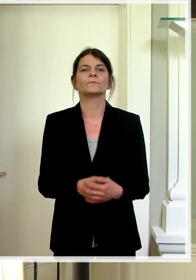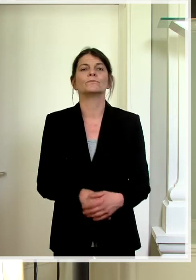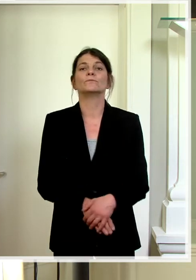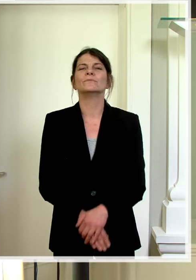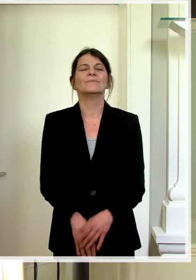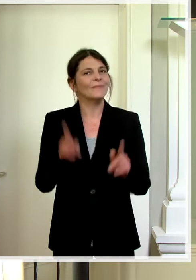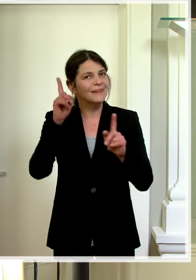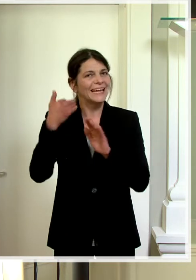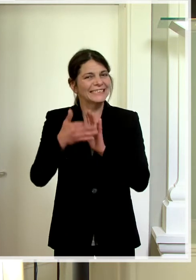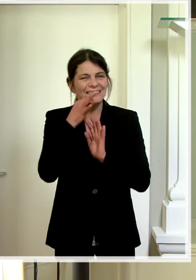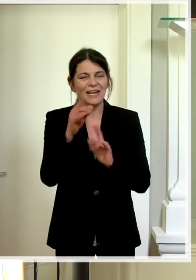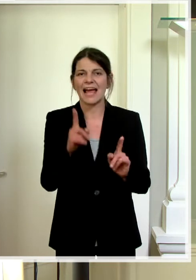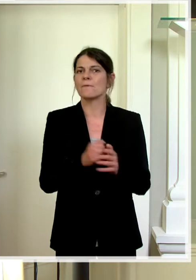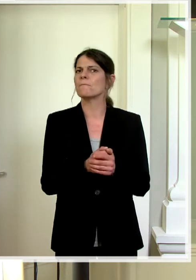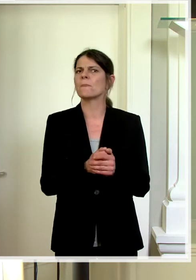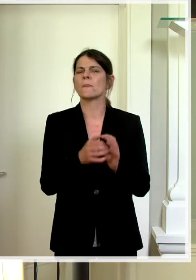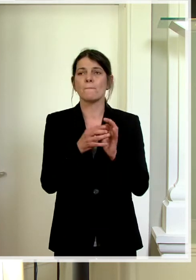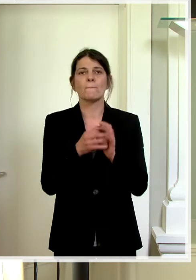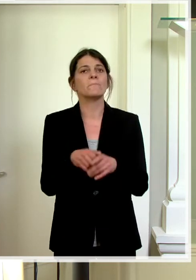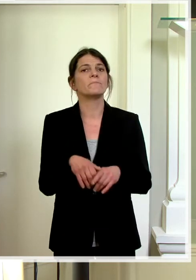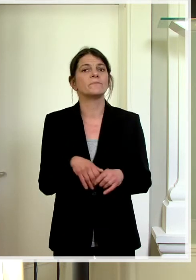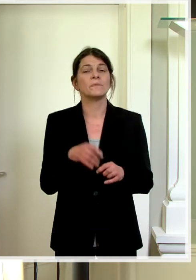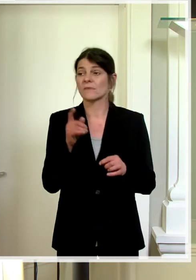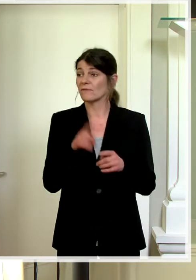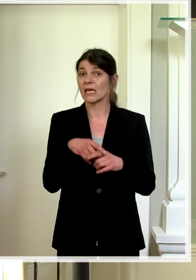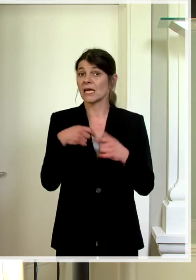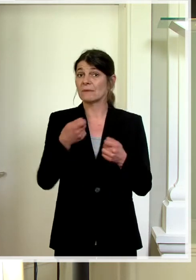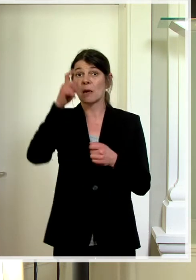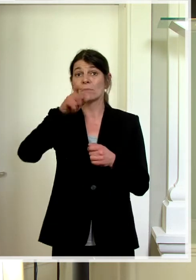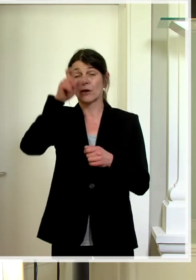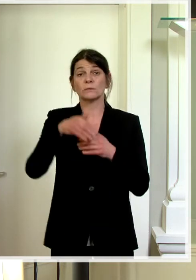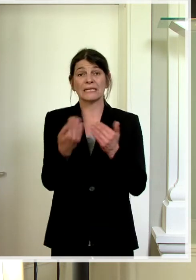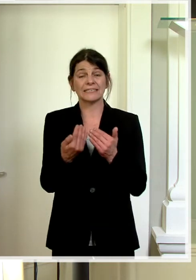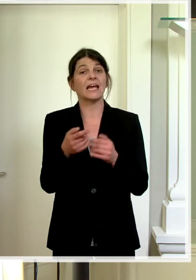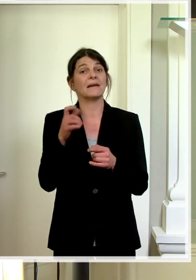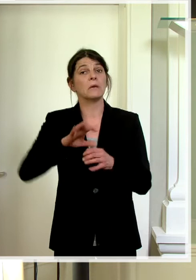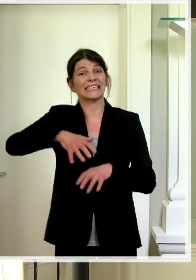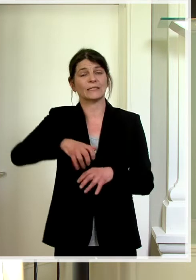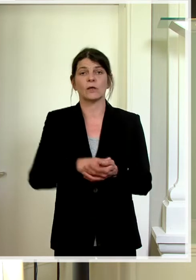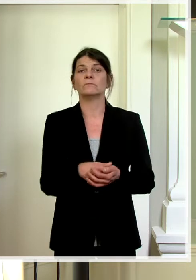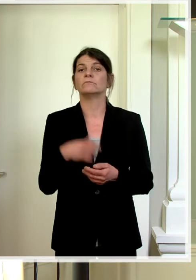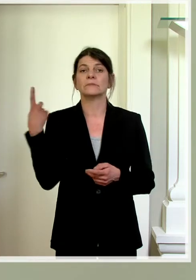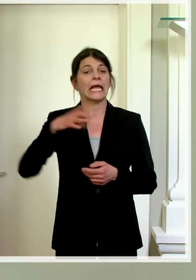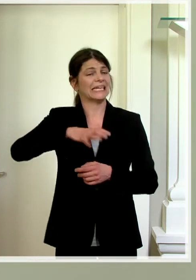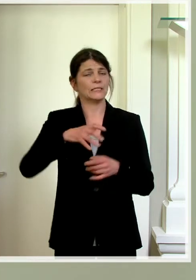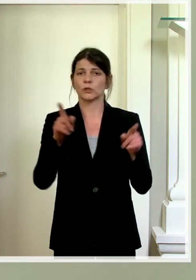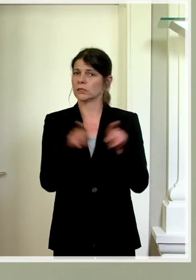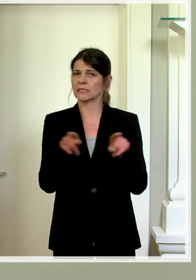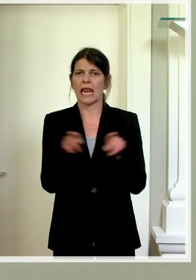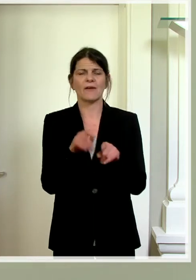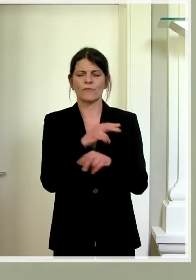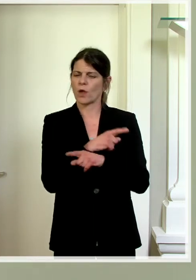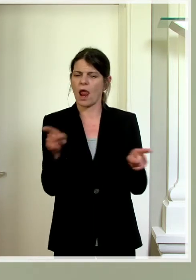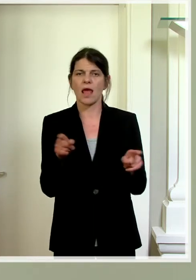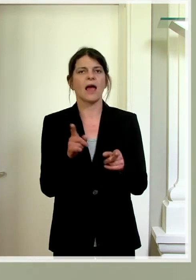Noch eine Leserfrage. Und zwar gibt es eine Personenbegrenzung in den Casinos? Für die Casinos gilt das Gleiche wie für